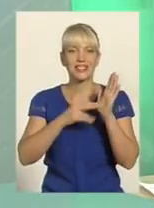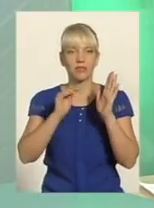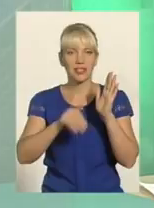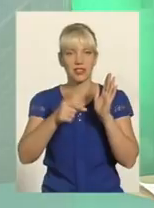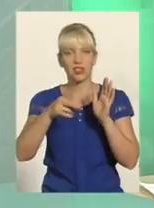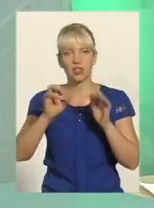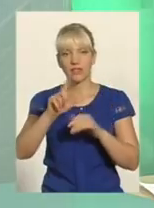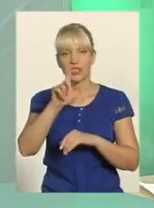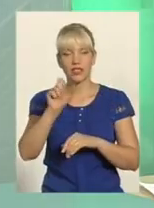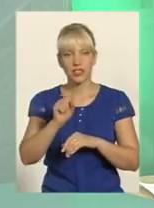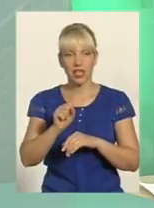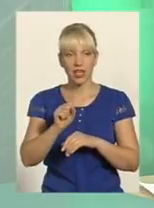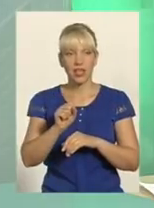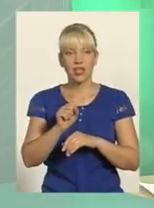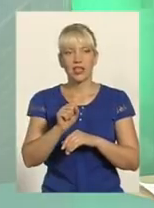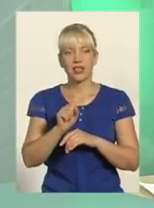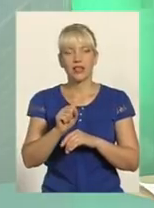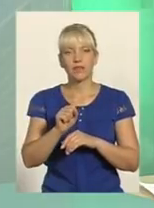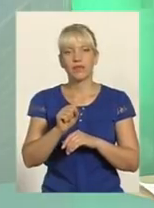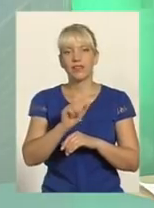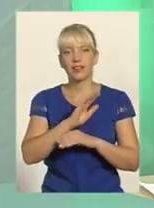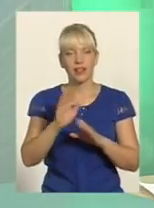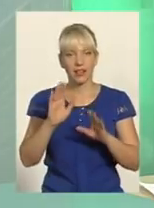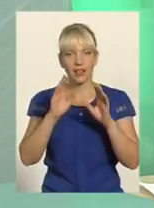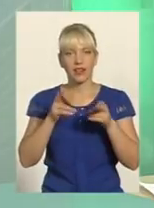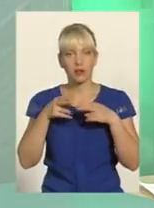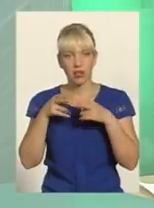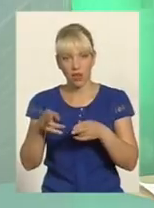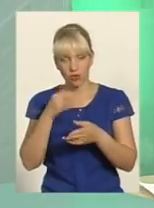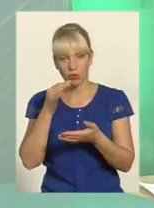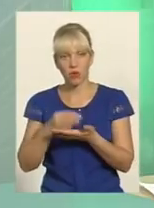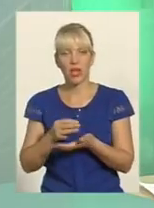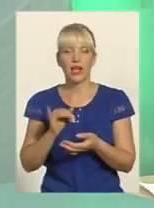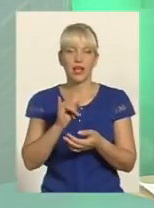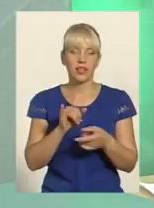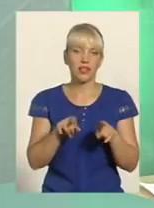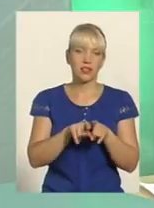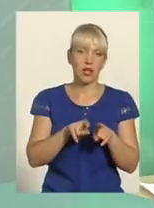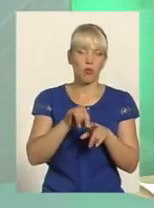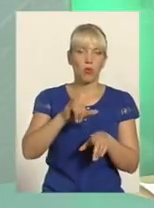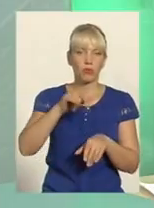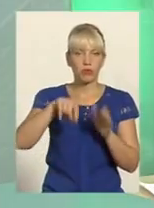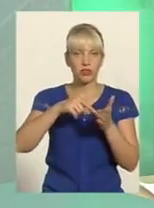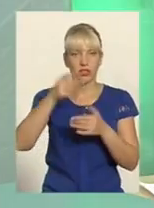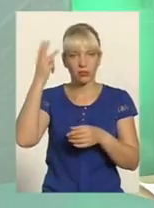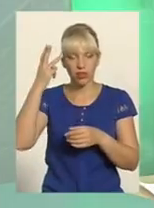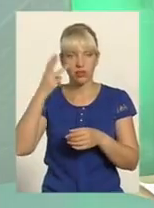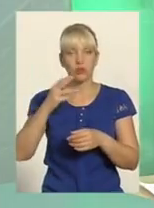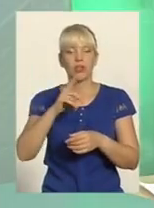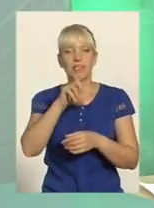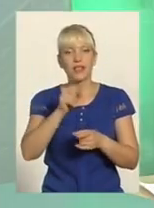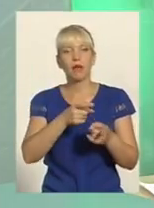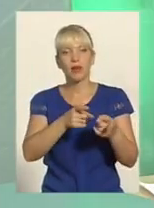непритягнення до кримінальної відповідальності Тобто такі ганебні факти є, ми розуміємо, ми не